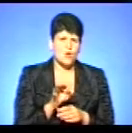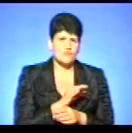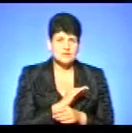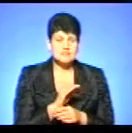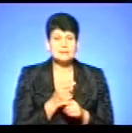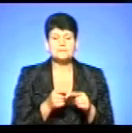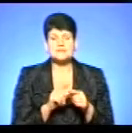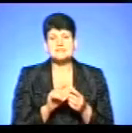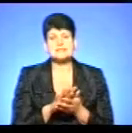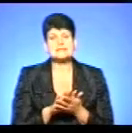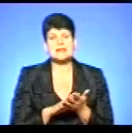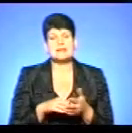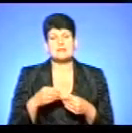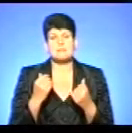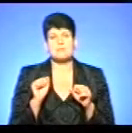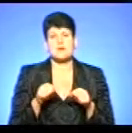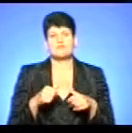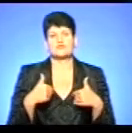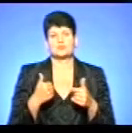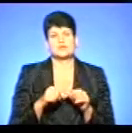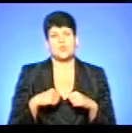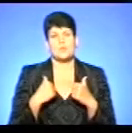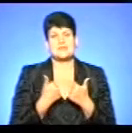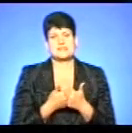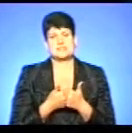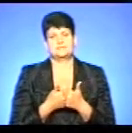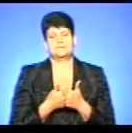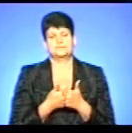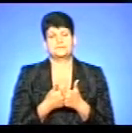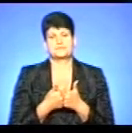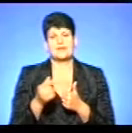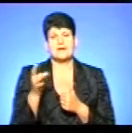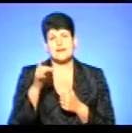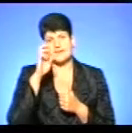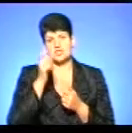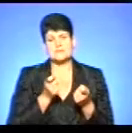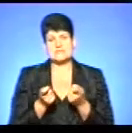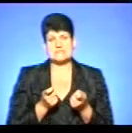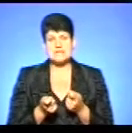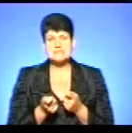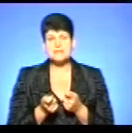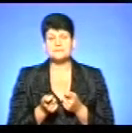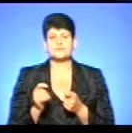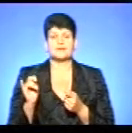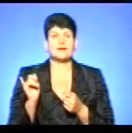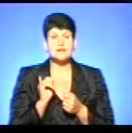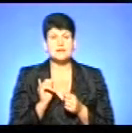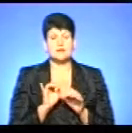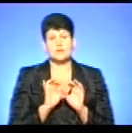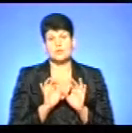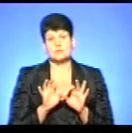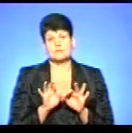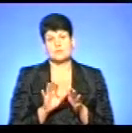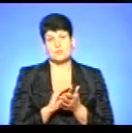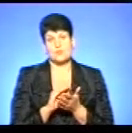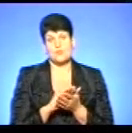такі заявники мають право звернутися до комісії райдержадміністрації і описати умови,